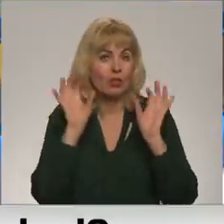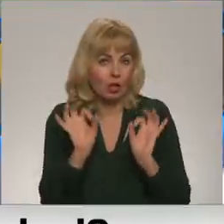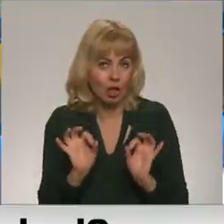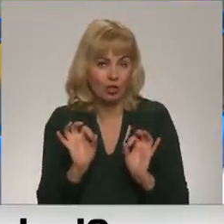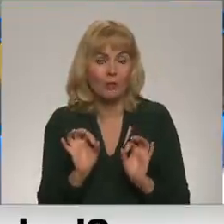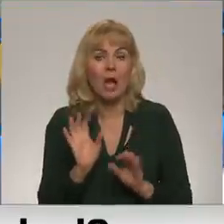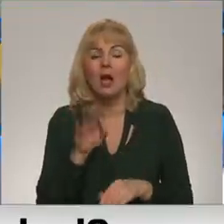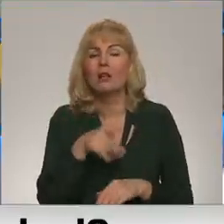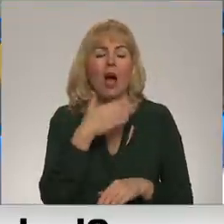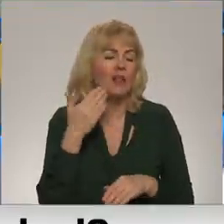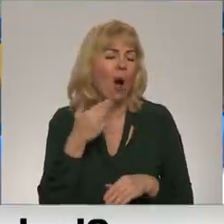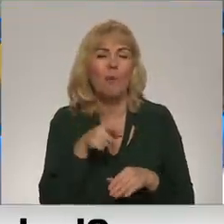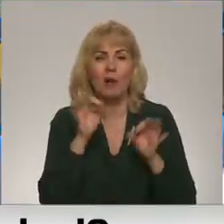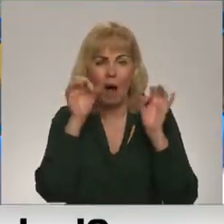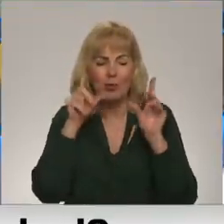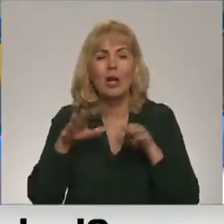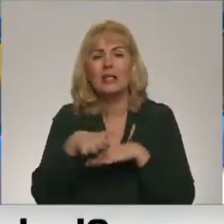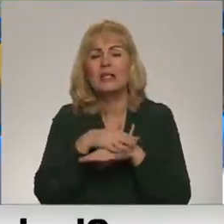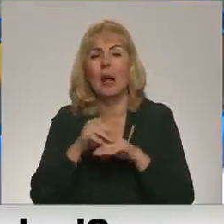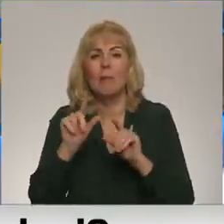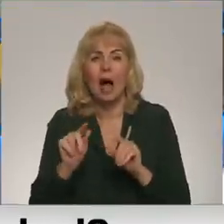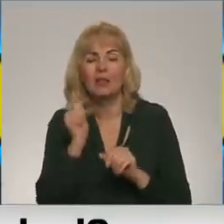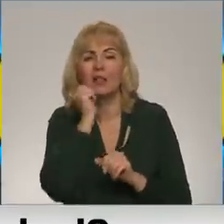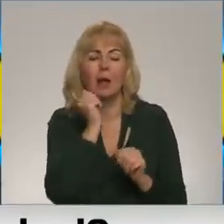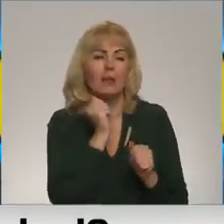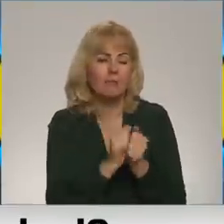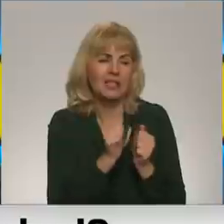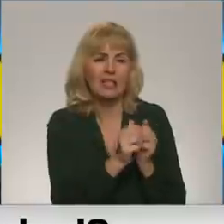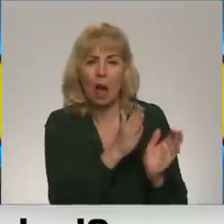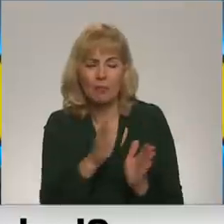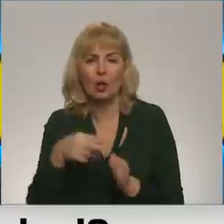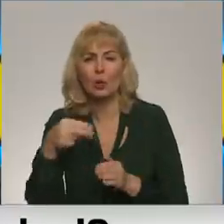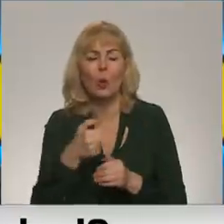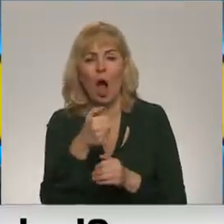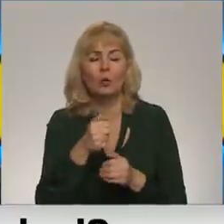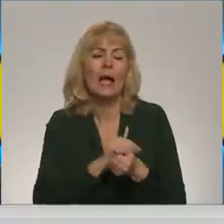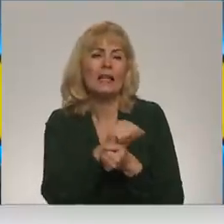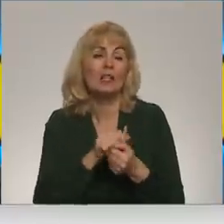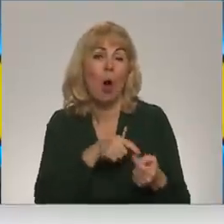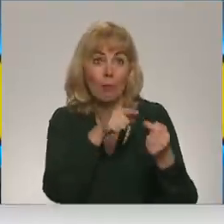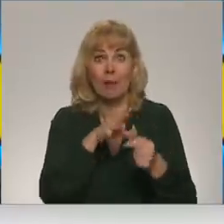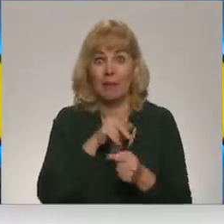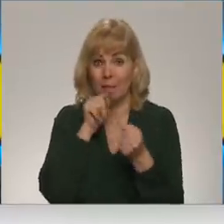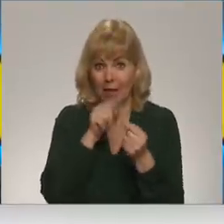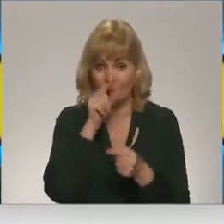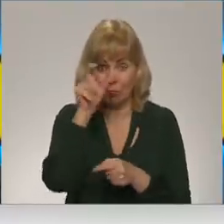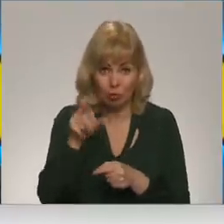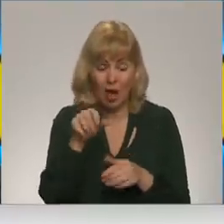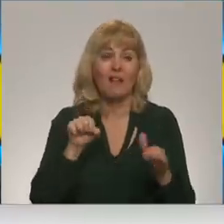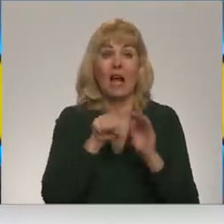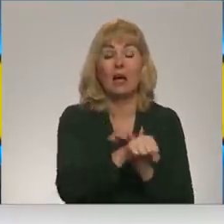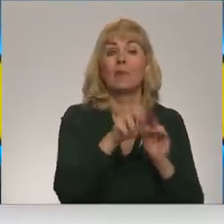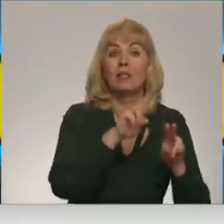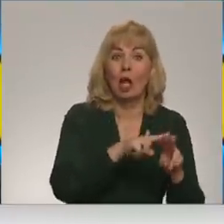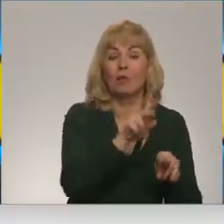Tas nav praftamodu atmošanas. Krievijas sabiedrība vispār ne mazāk Kremlis sistemātiski 20 gadus ir nīcinājusi visu opozīciju. Ja tu biji pret Putina, tu esi vai nu cietumā, vai nu miris, vai